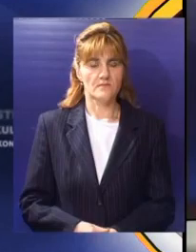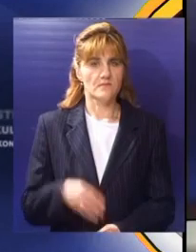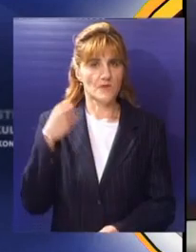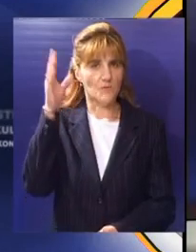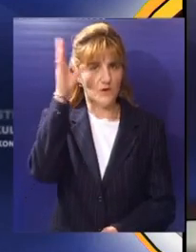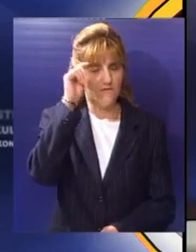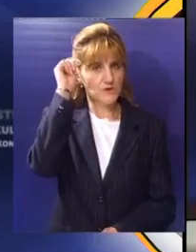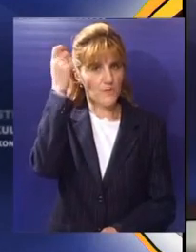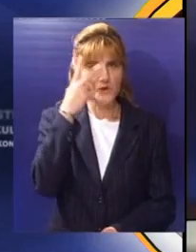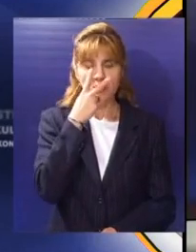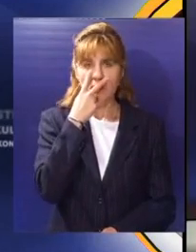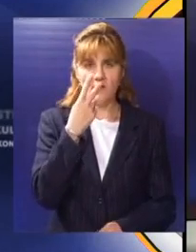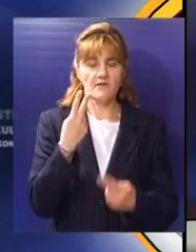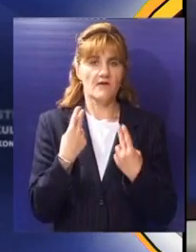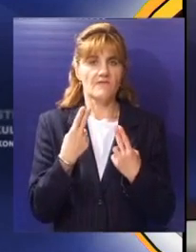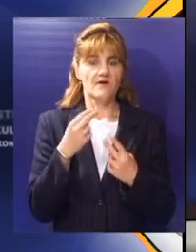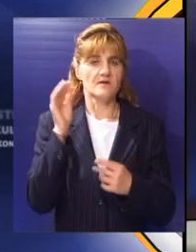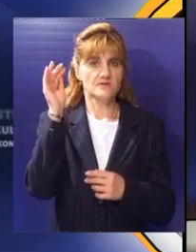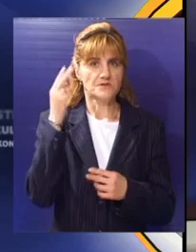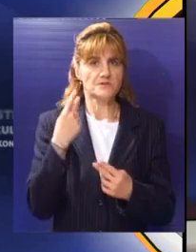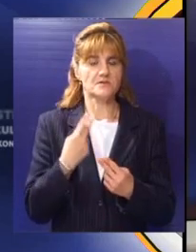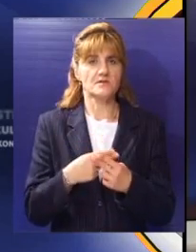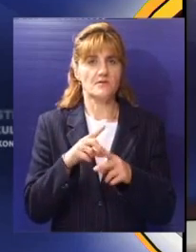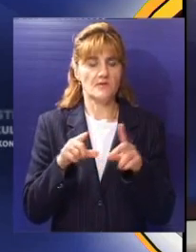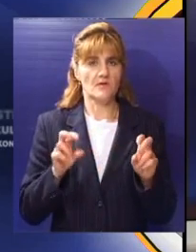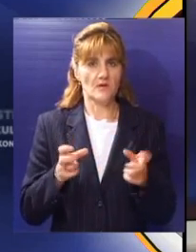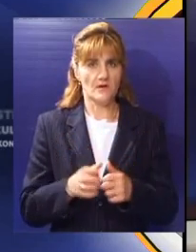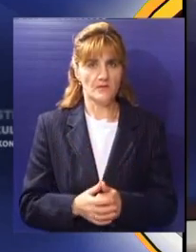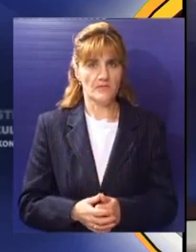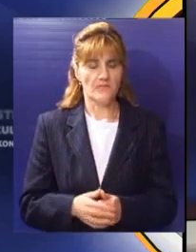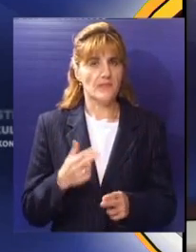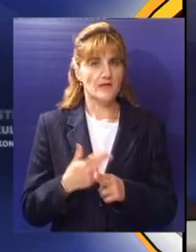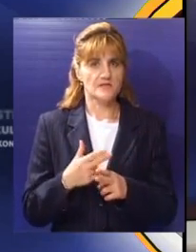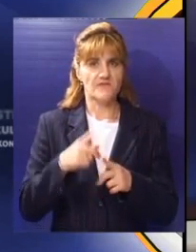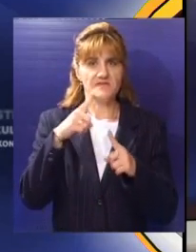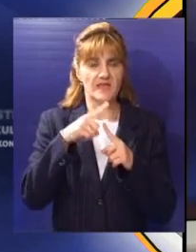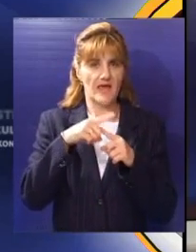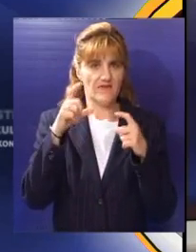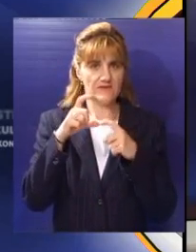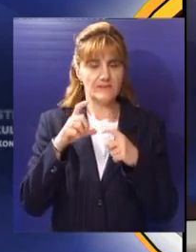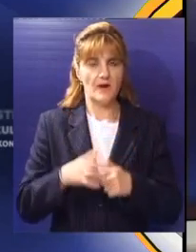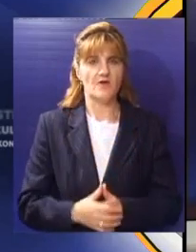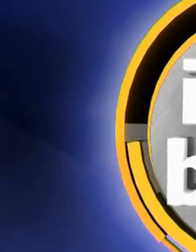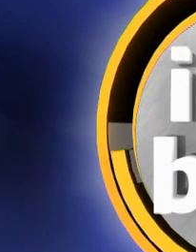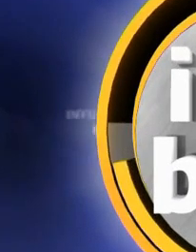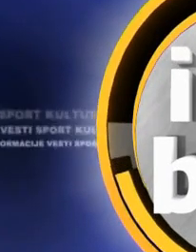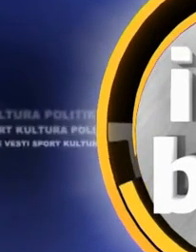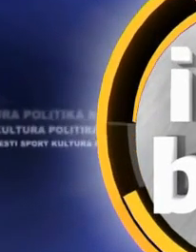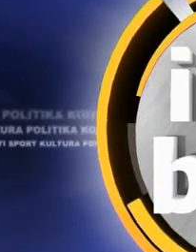Dobro večer poštovani gledalci, pratite nedeljni pregled najvažnijih vesti. Moje ime je Tajana Stjepanović.